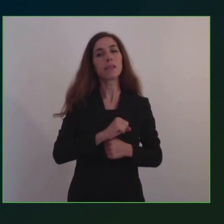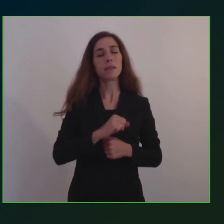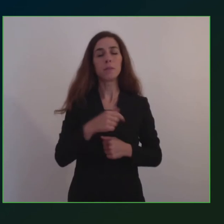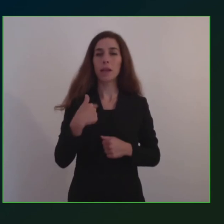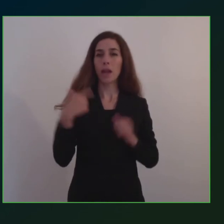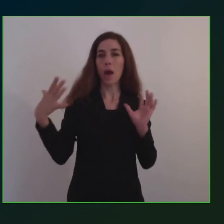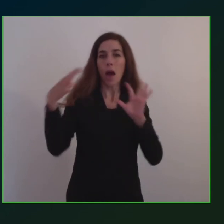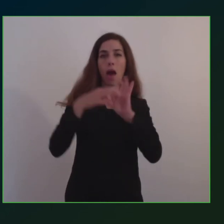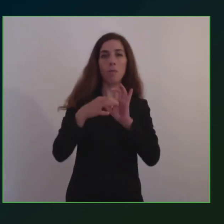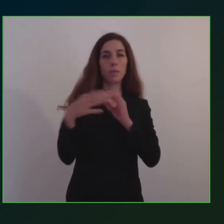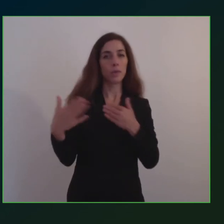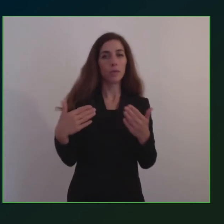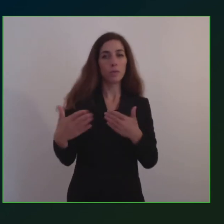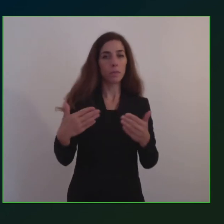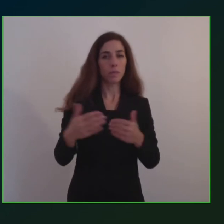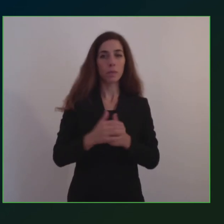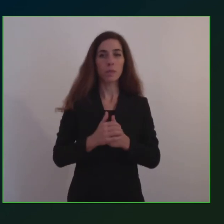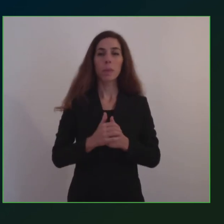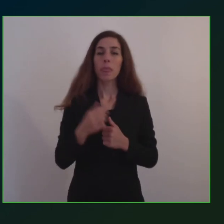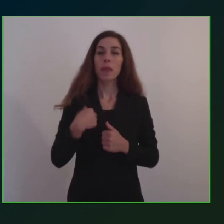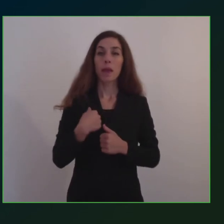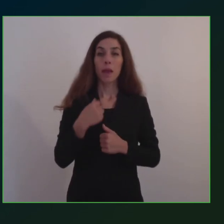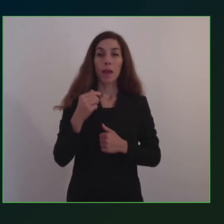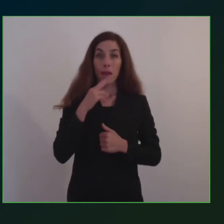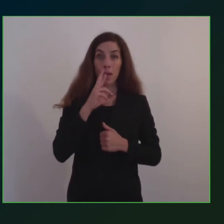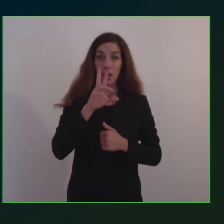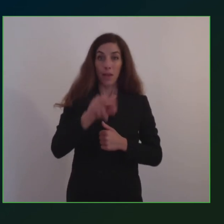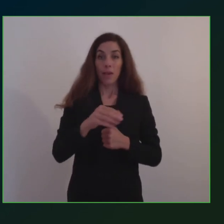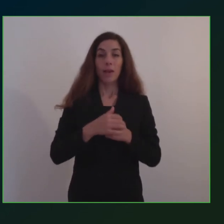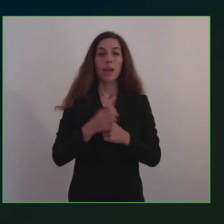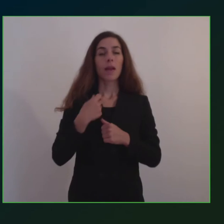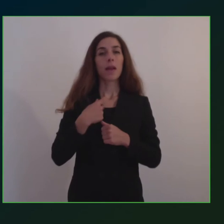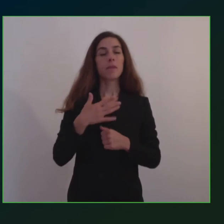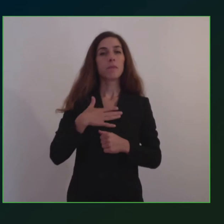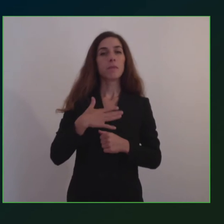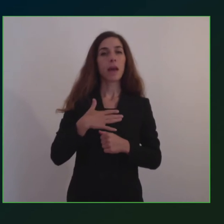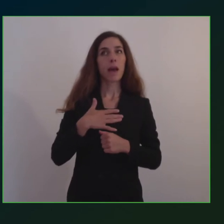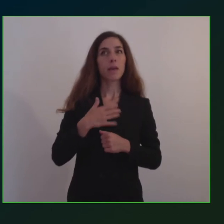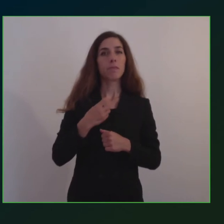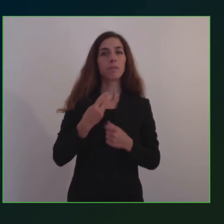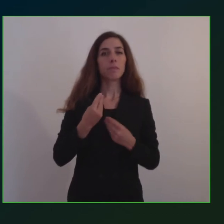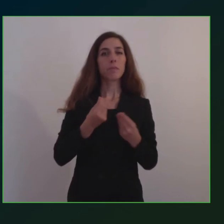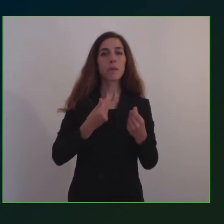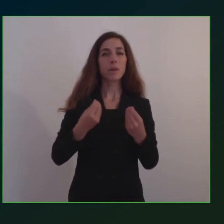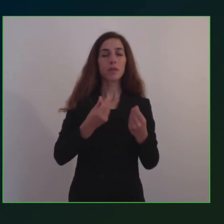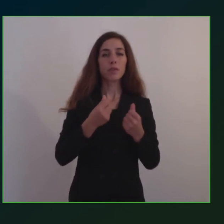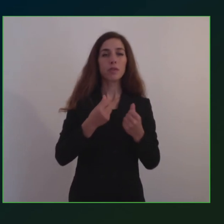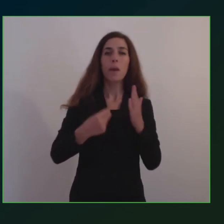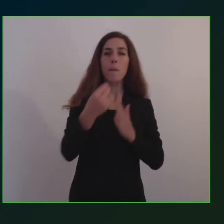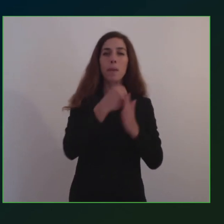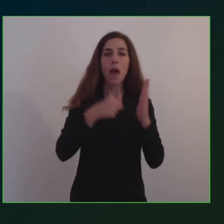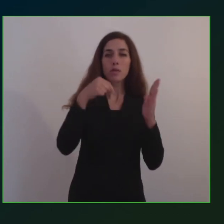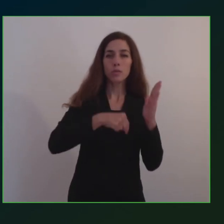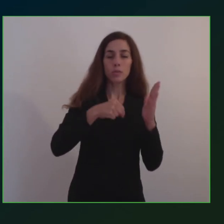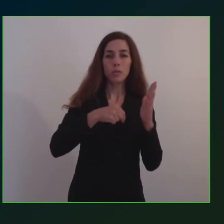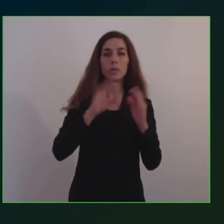immediatamente per dire che l'impressione che ho, dal piano sud, dall'intenzione di Provenzano,